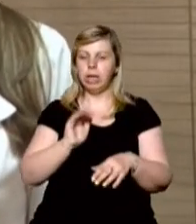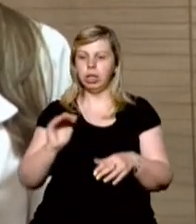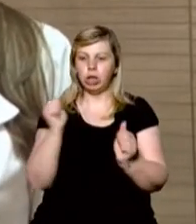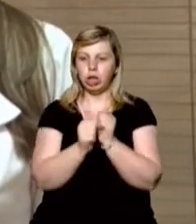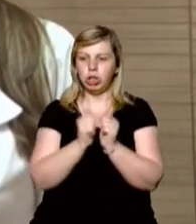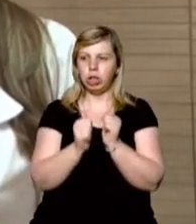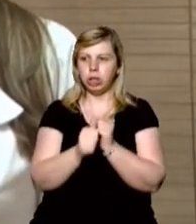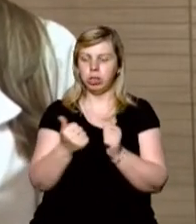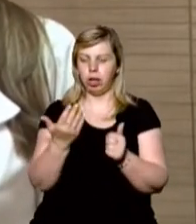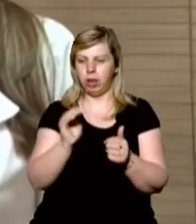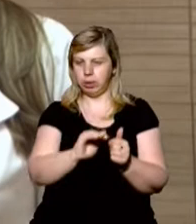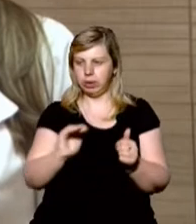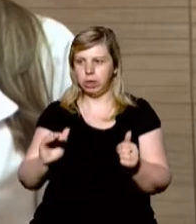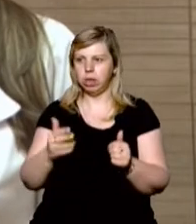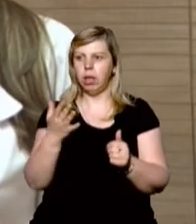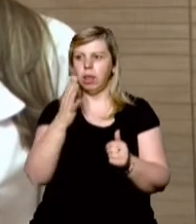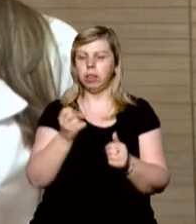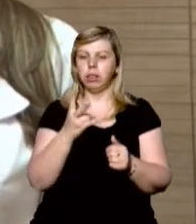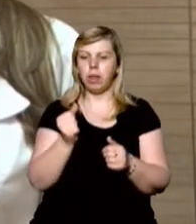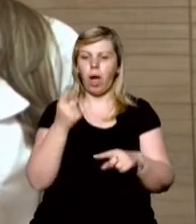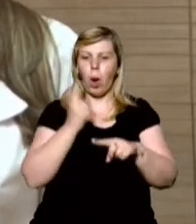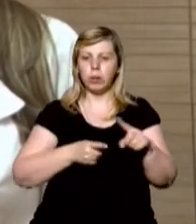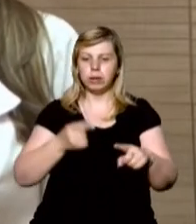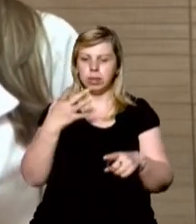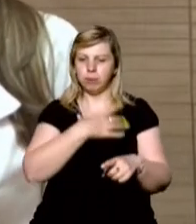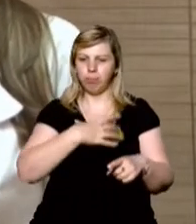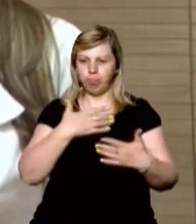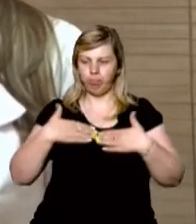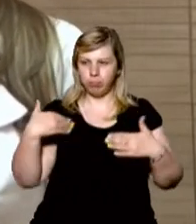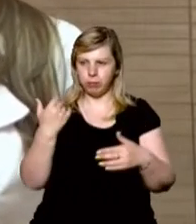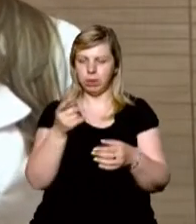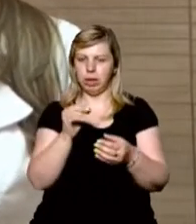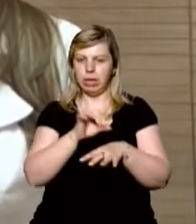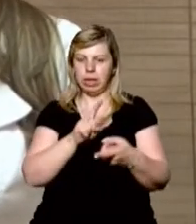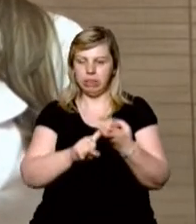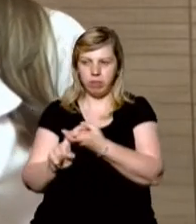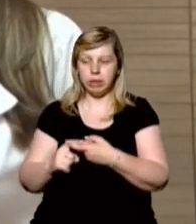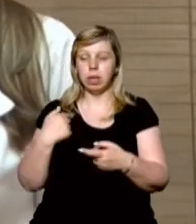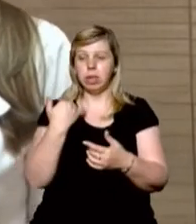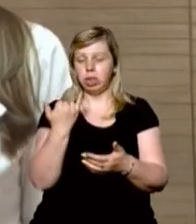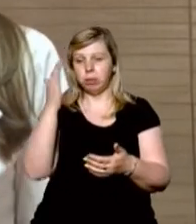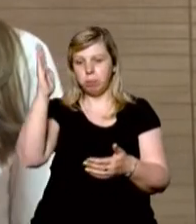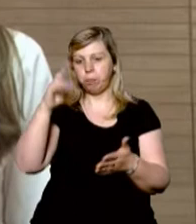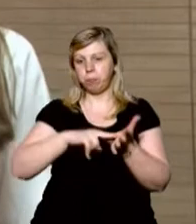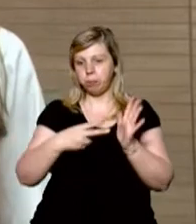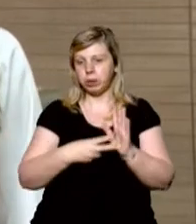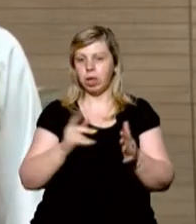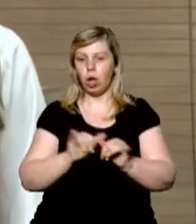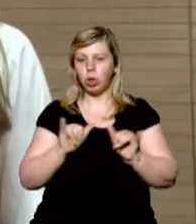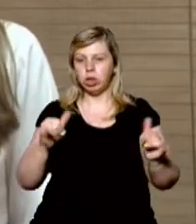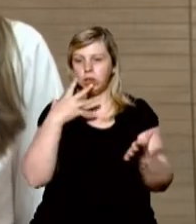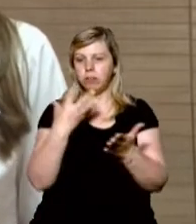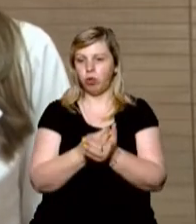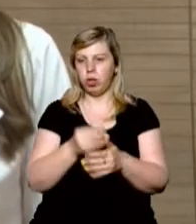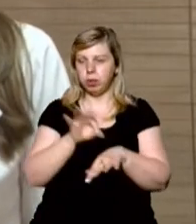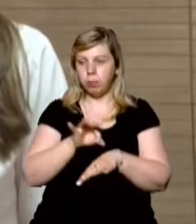частіше, ніж однолітки, хворіють на гострій респіраторній інфекції. Зараз, майбутньому, ми плануємо розширювати свої